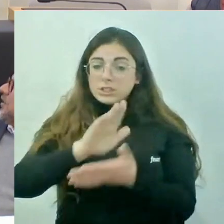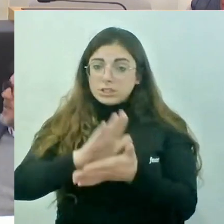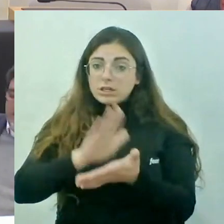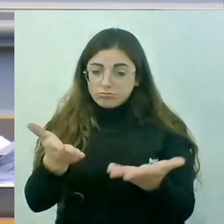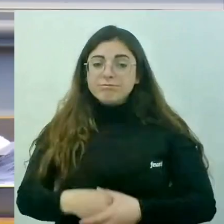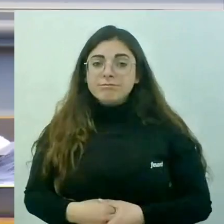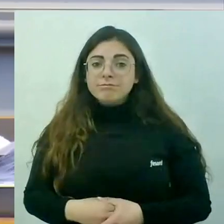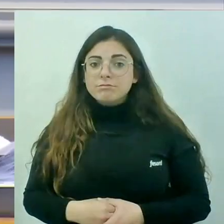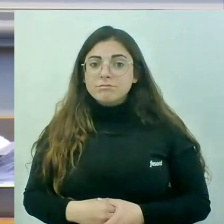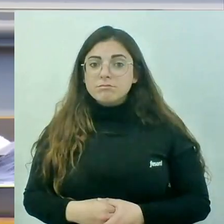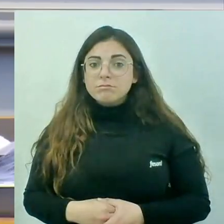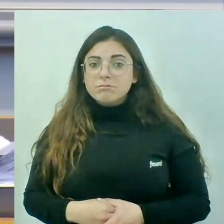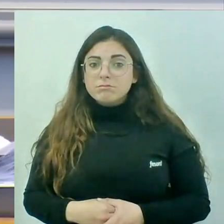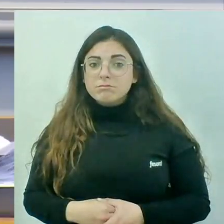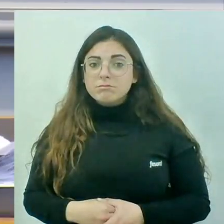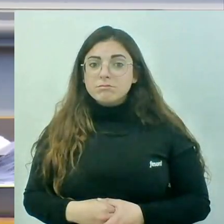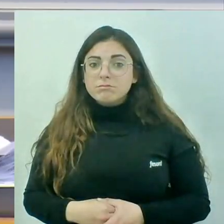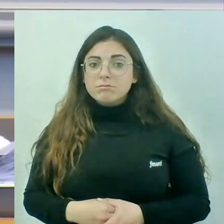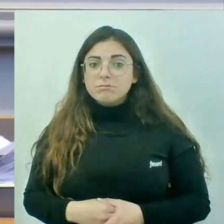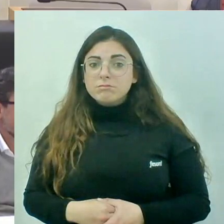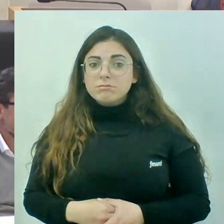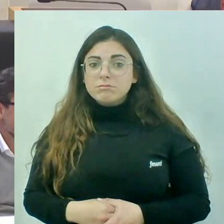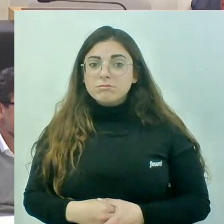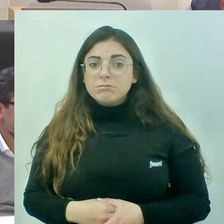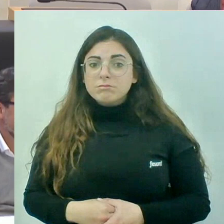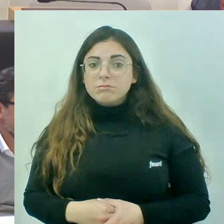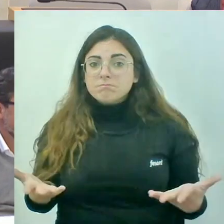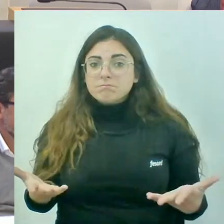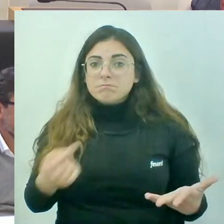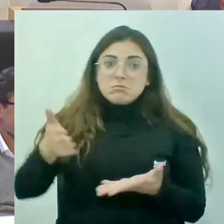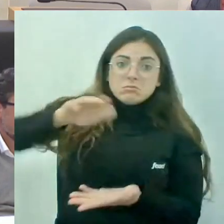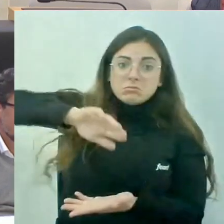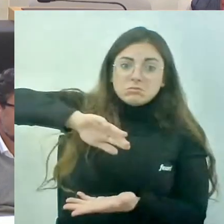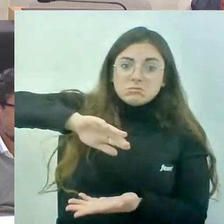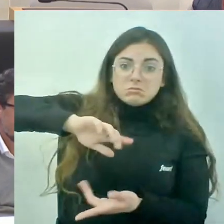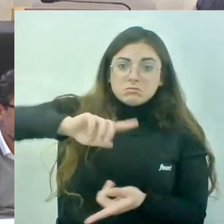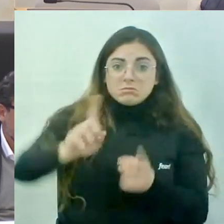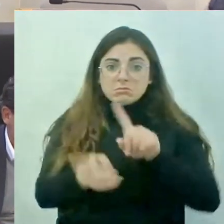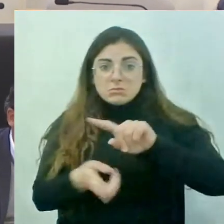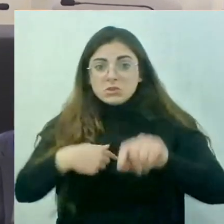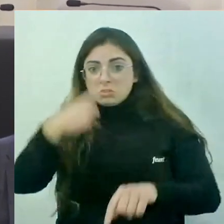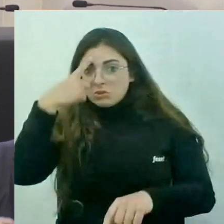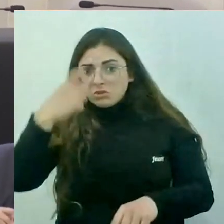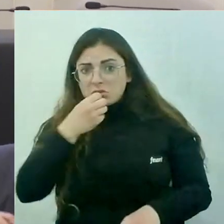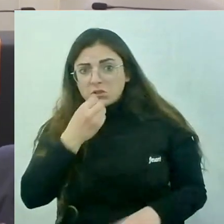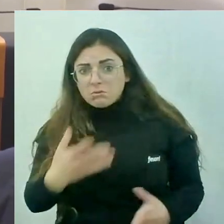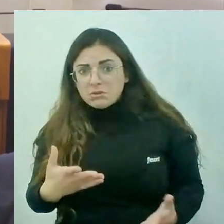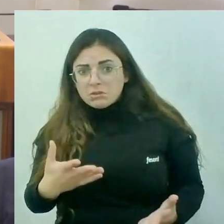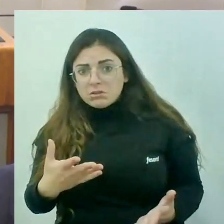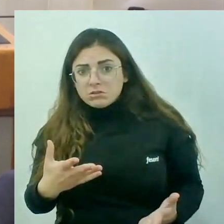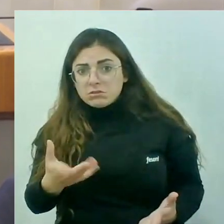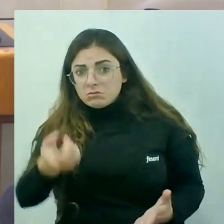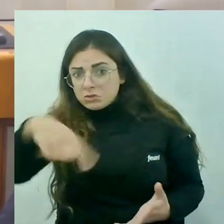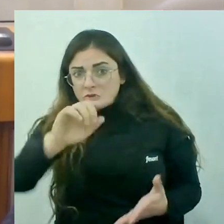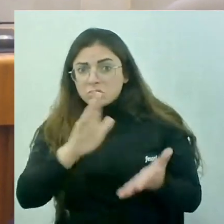Bueno, el senyor diu que està al revés, jo crec que no, jo crec que està bé, no?, estan vostès tranquils, els agrada,